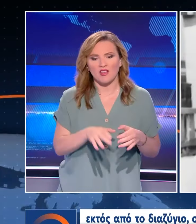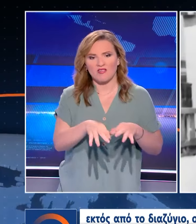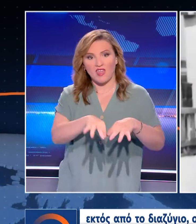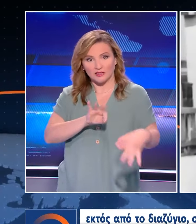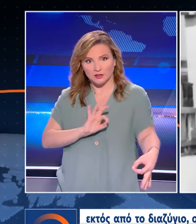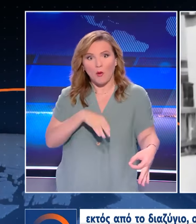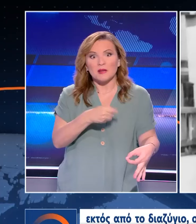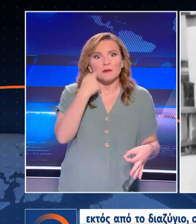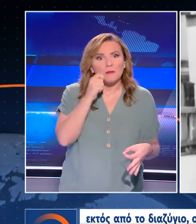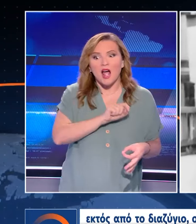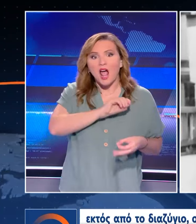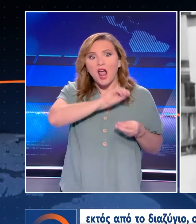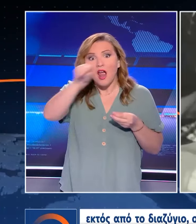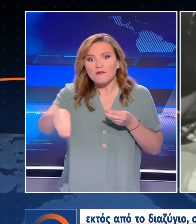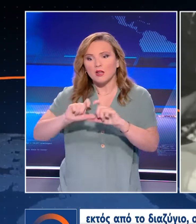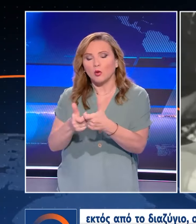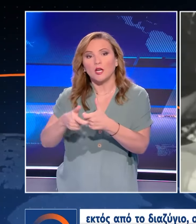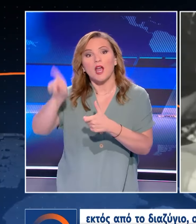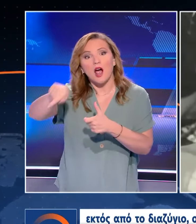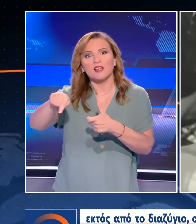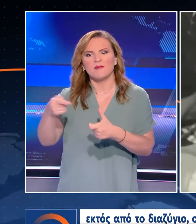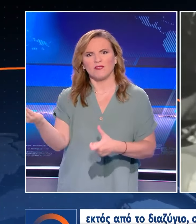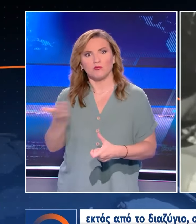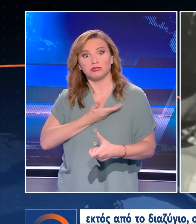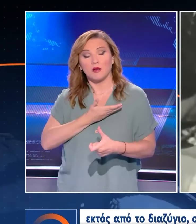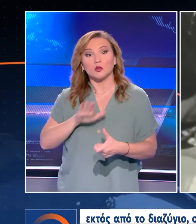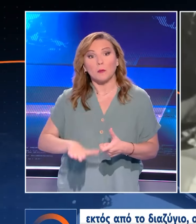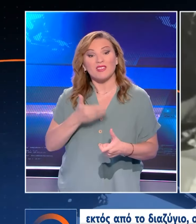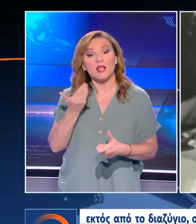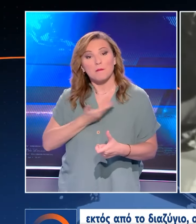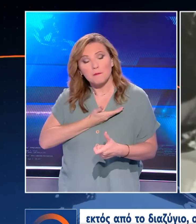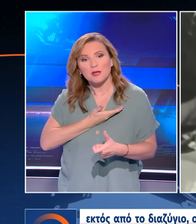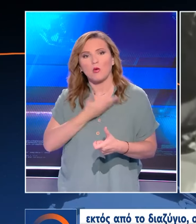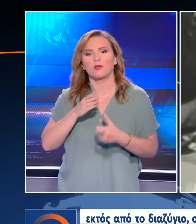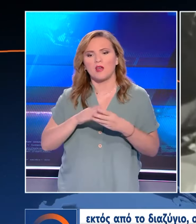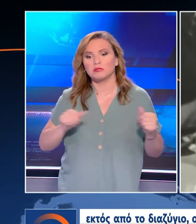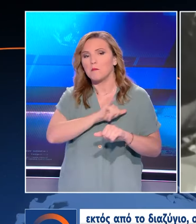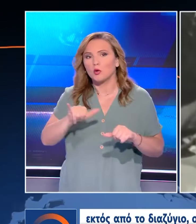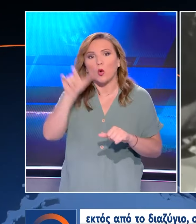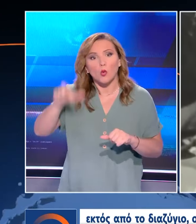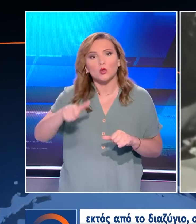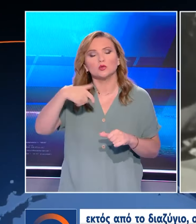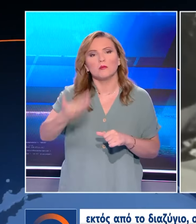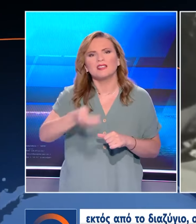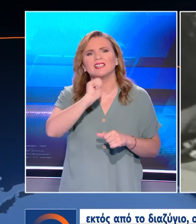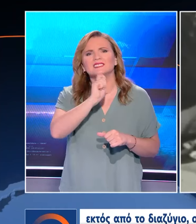η δική του τον έστηνα να μεγαλώσει σε ανάδοχη οικογένεια. Μια πληγή που δεν επουλώθηκε ποτέ, όπως θα παραδεχθεί αργότερα σε συνεντεύξεις του.